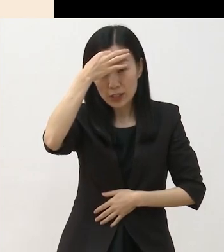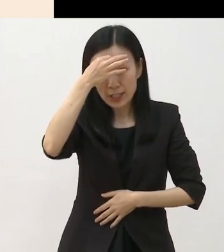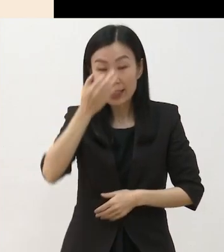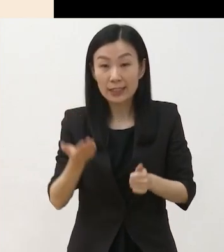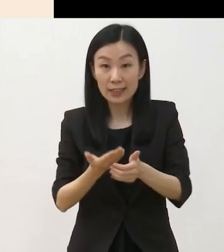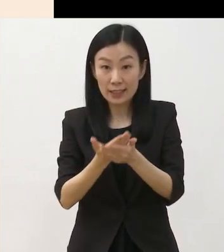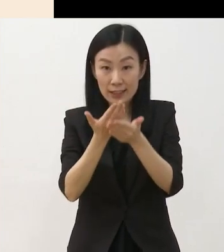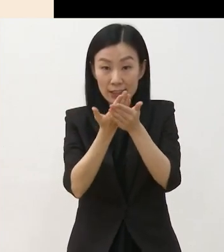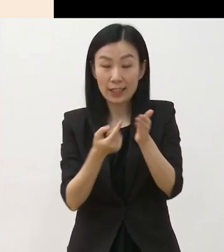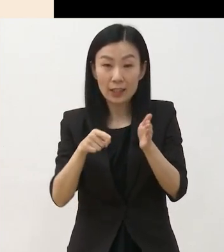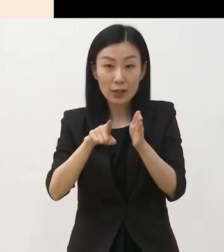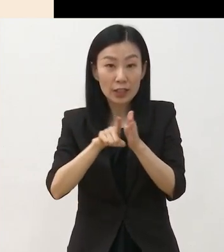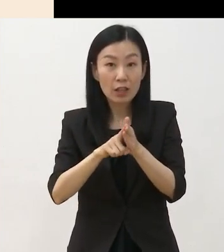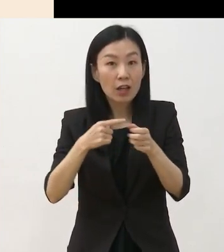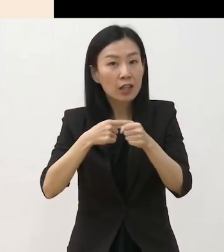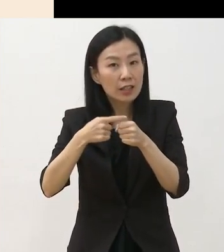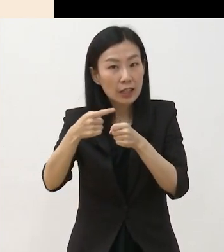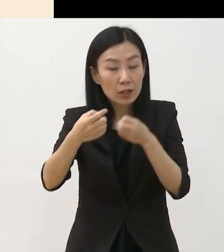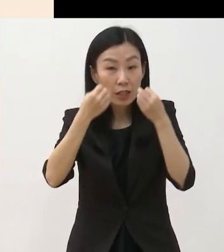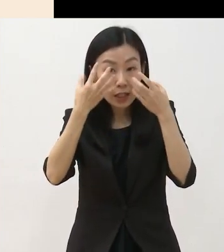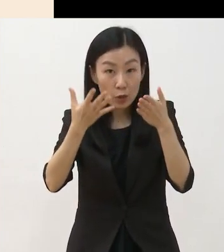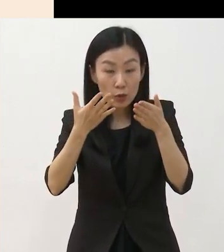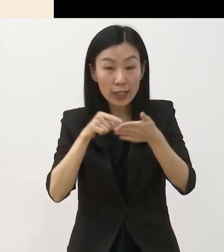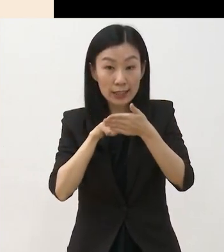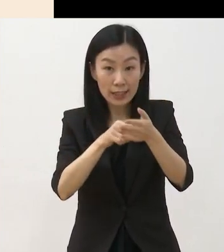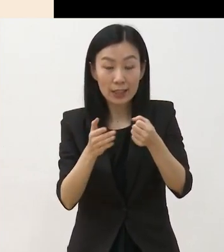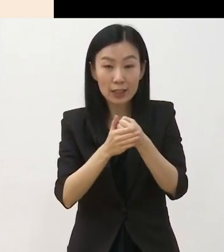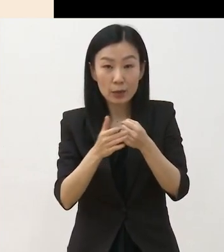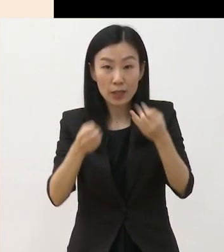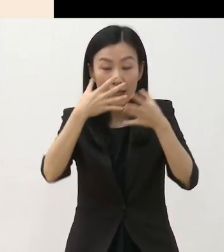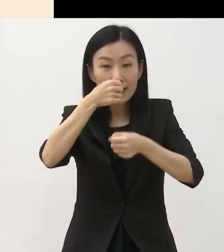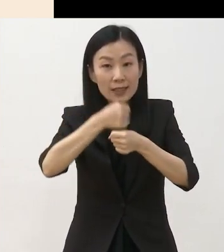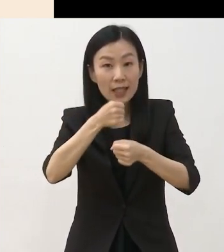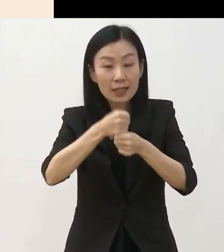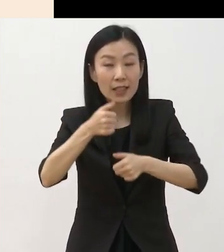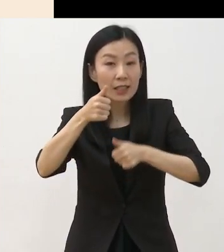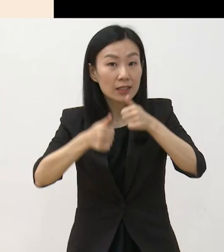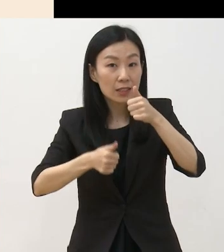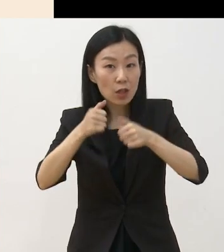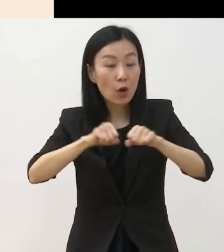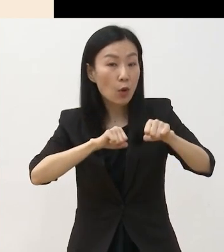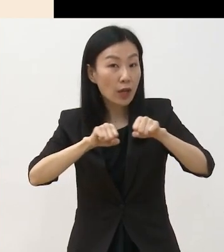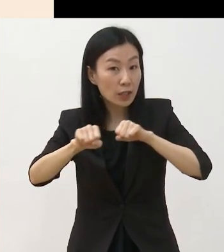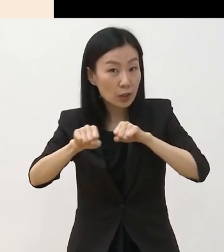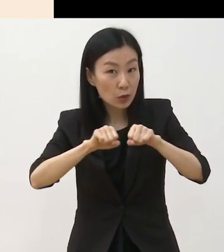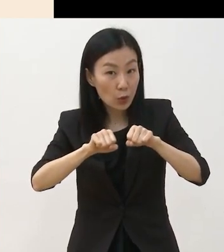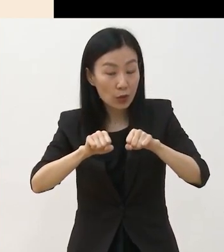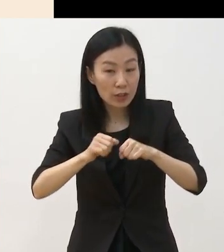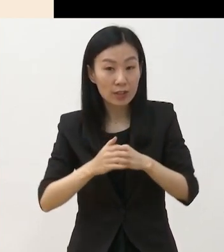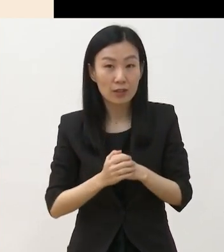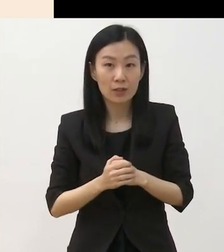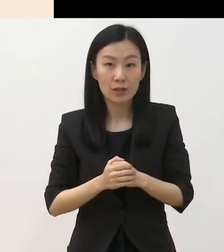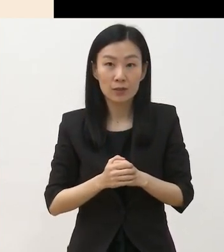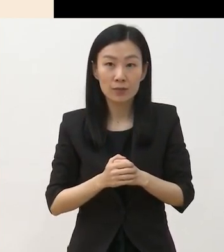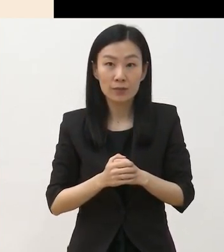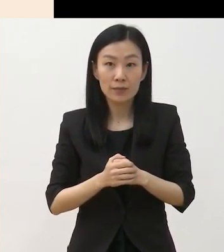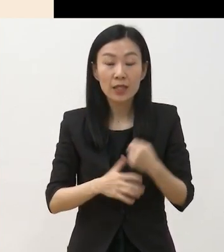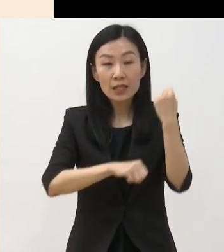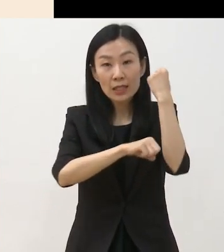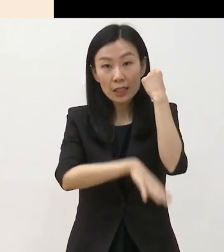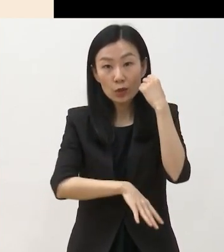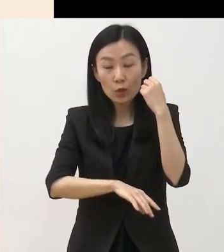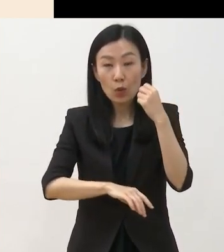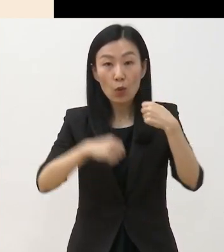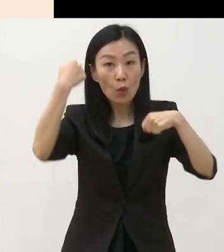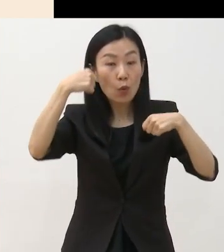내년 신규 추진함에 따라 창작 실험 활동 지원 사업은 기초 공연예술 장르 중심의